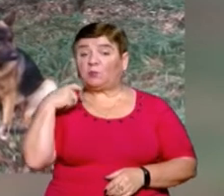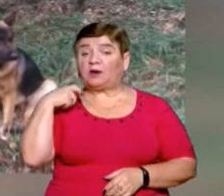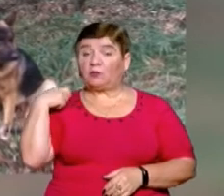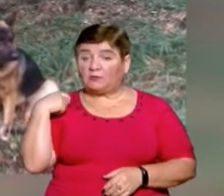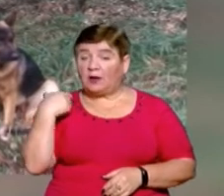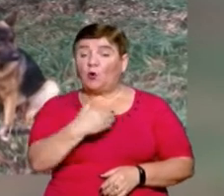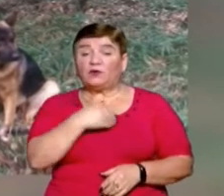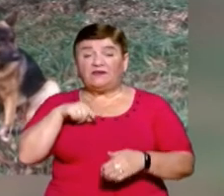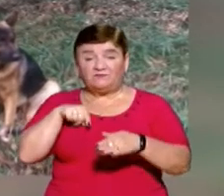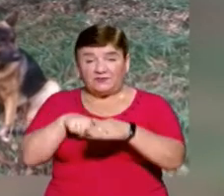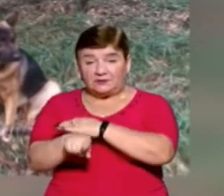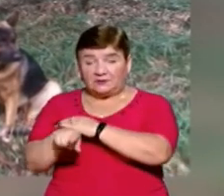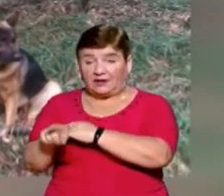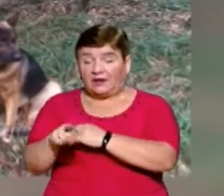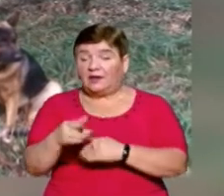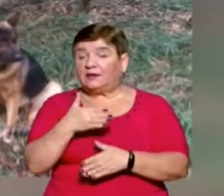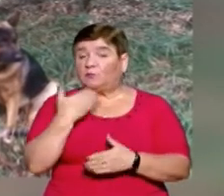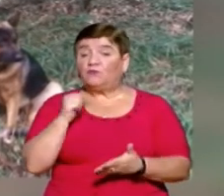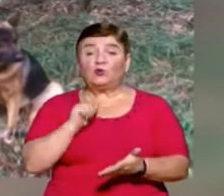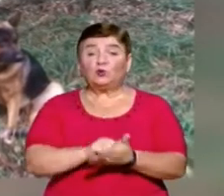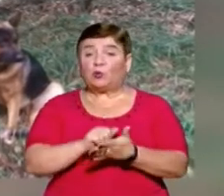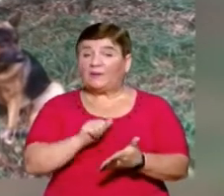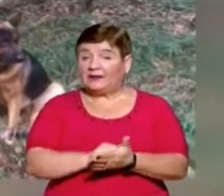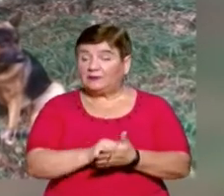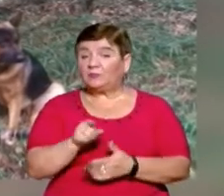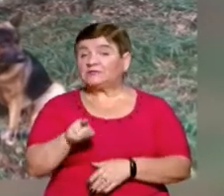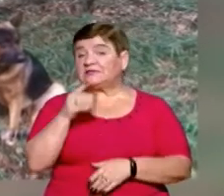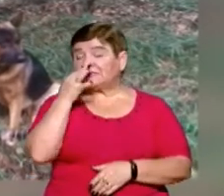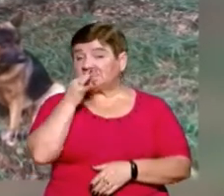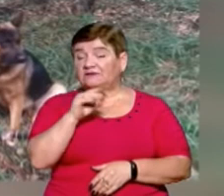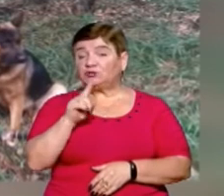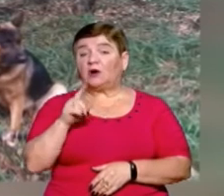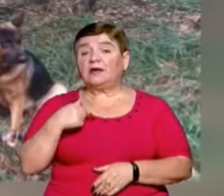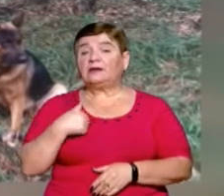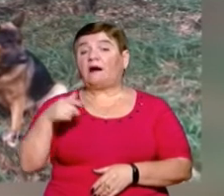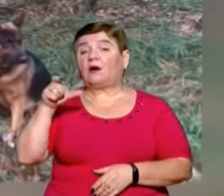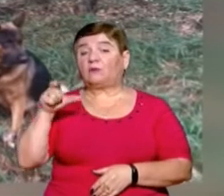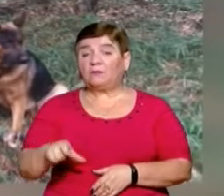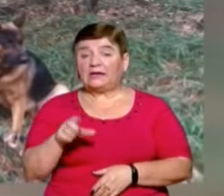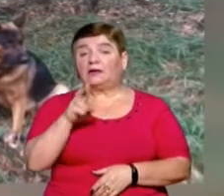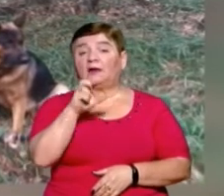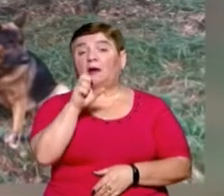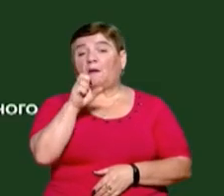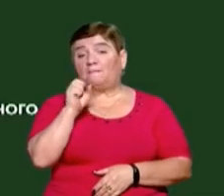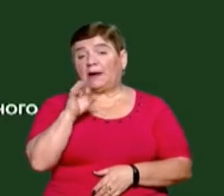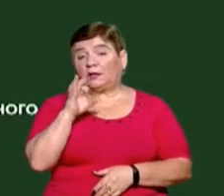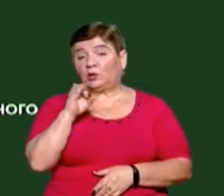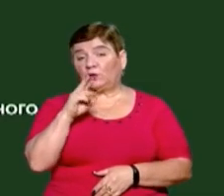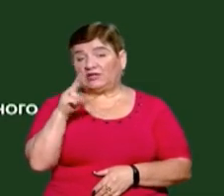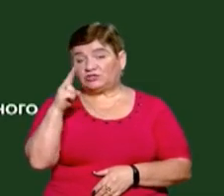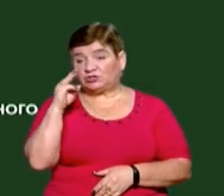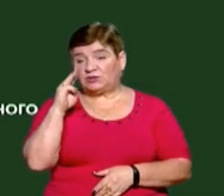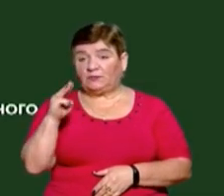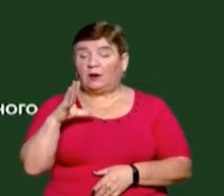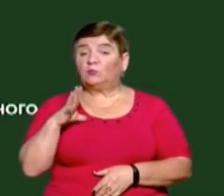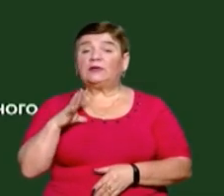то намагався втекти. Затриманий не мав при собі документів, проте сказав, що є громадянином Бангладеш. Було